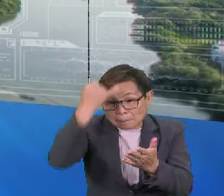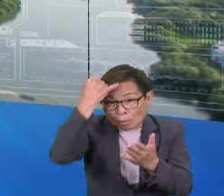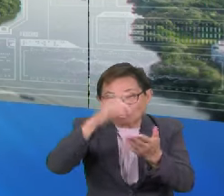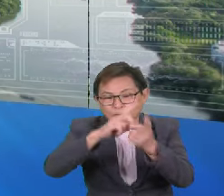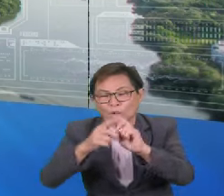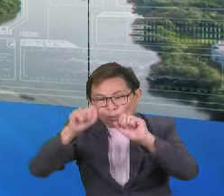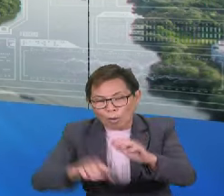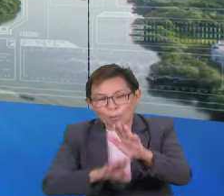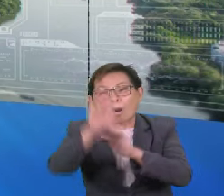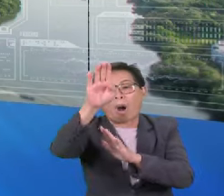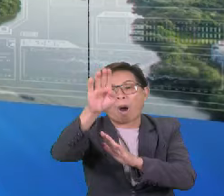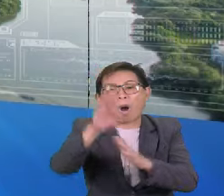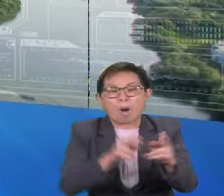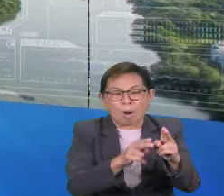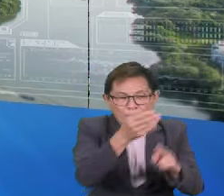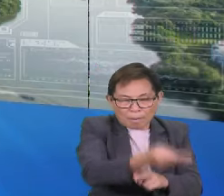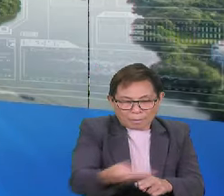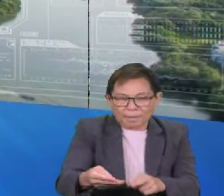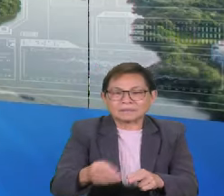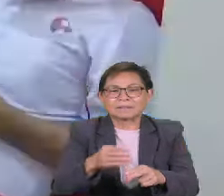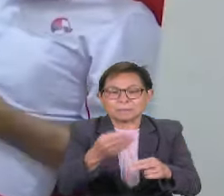melonjakan pasaran produk pengusaha tempatan.